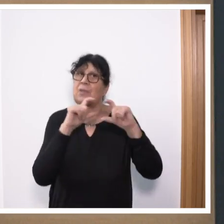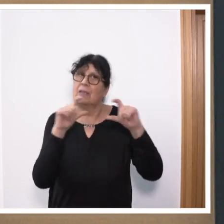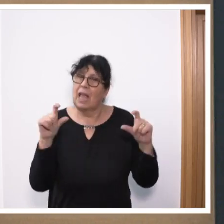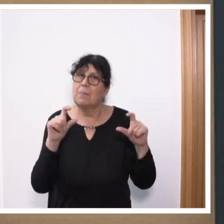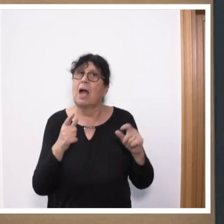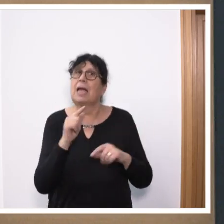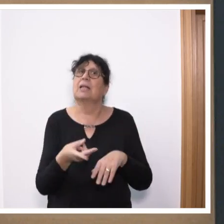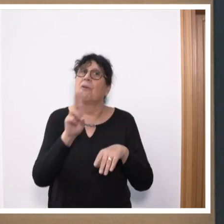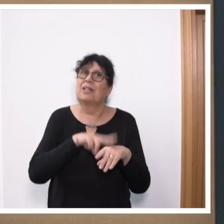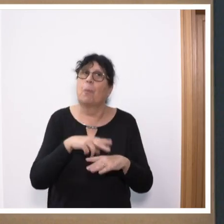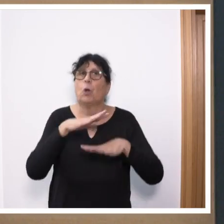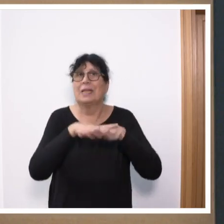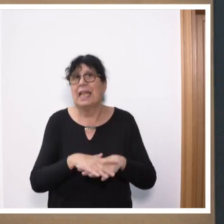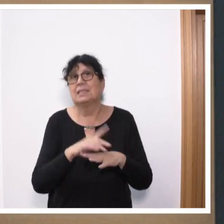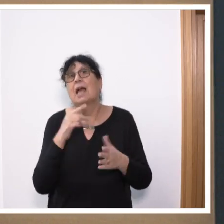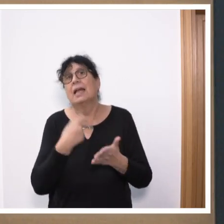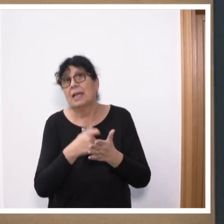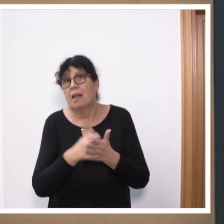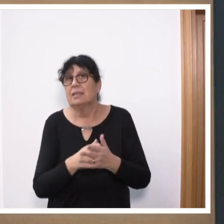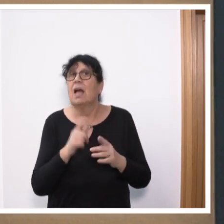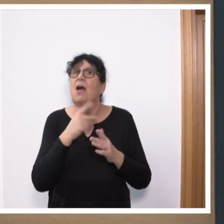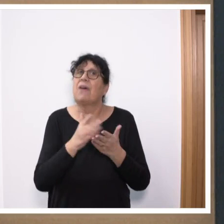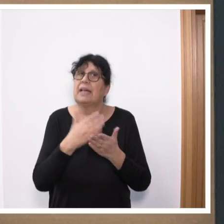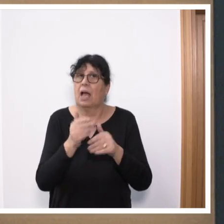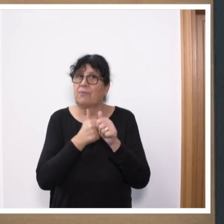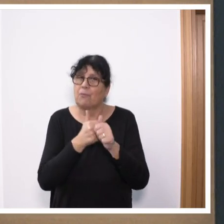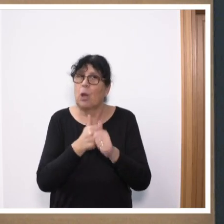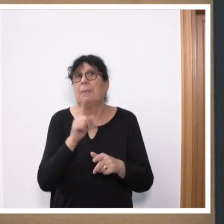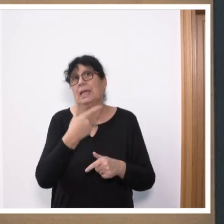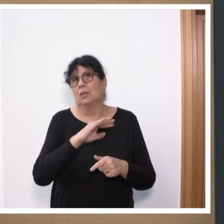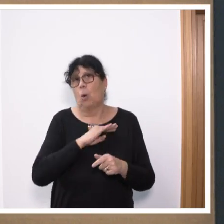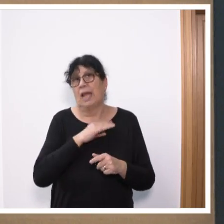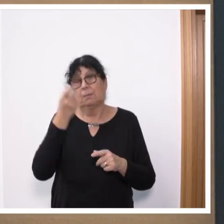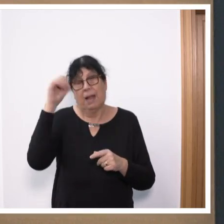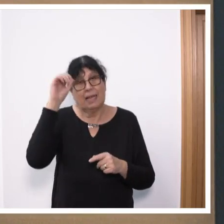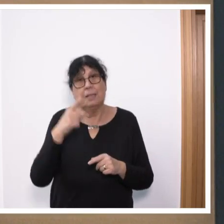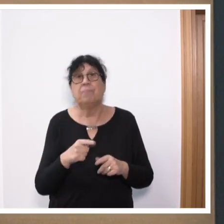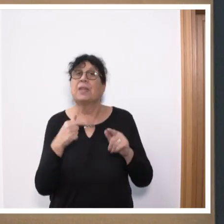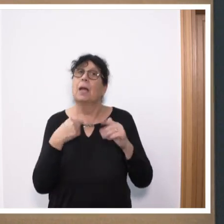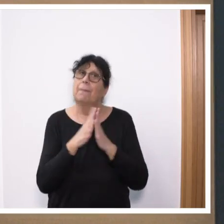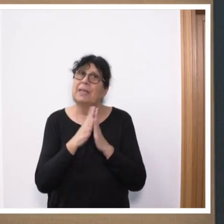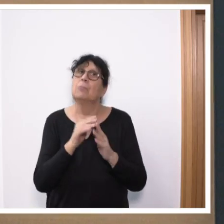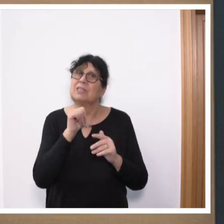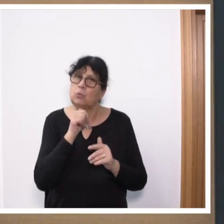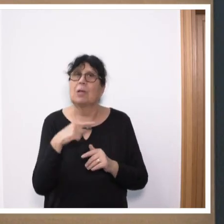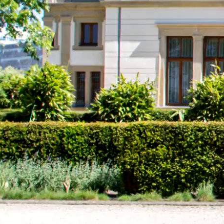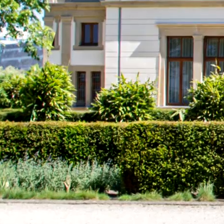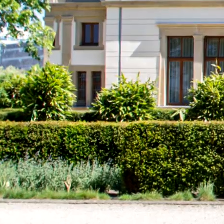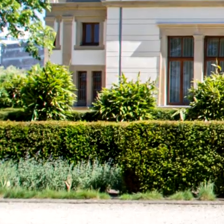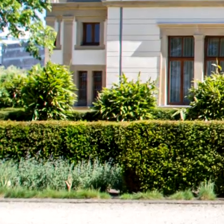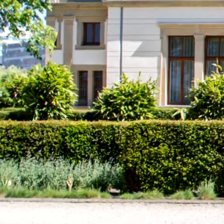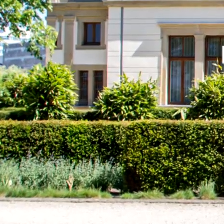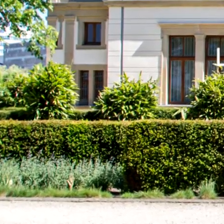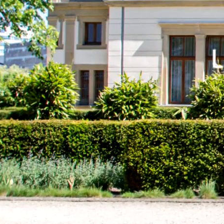Verdoppelung der Netzentgelte, dass Sie das Thema weiter verfolgen bei Ihren Kolleginnen und Kollegen in Berlin. Wir bitten um Zustimmung zu unserem Antrag. Vielen Dank.